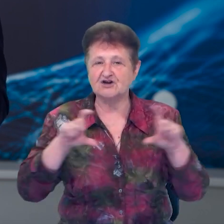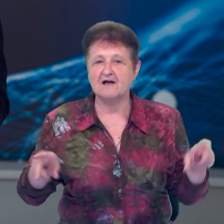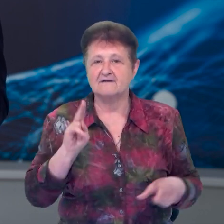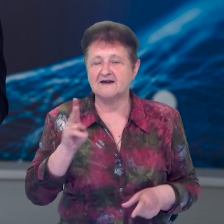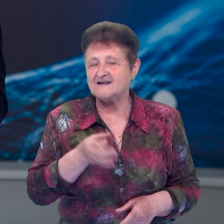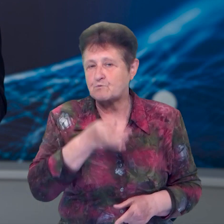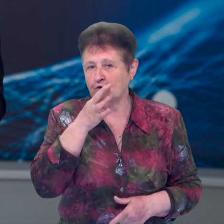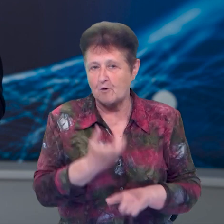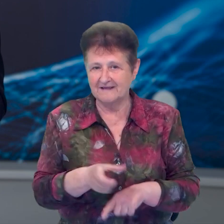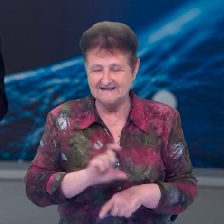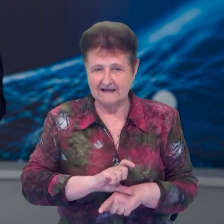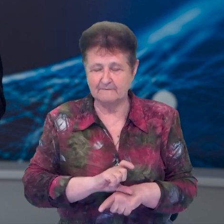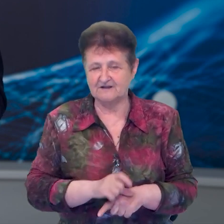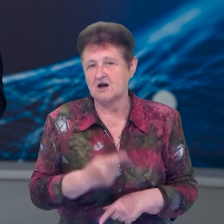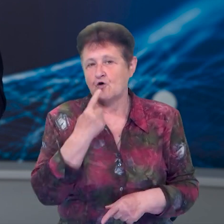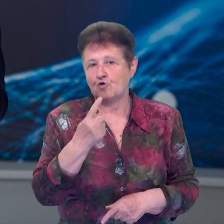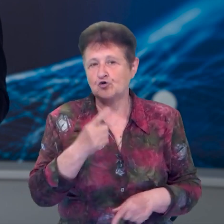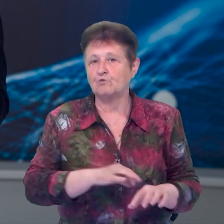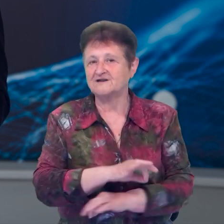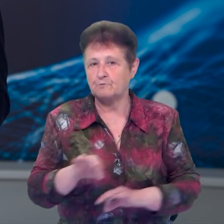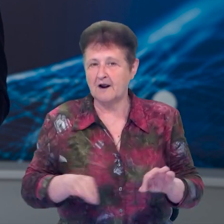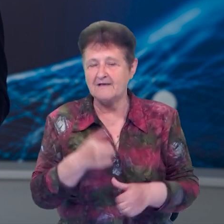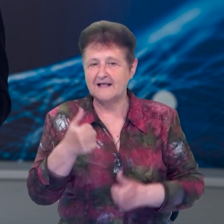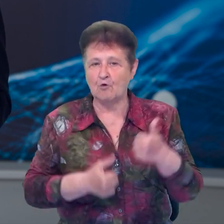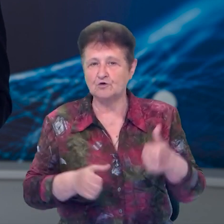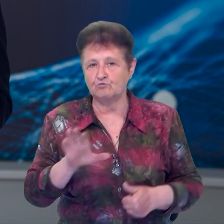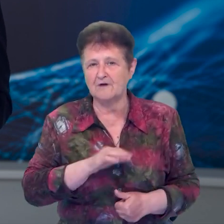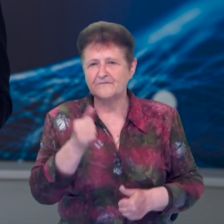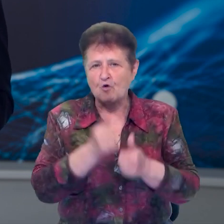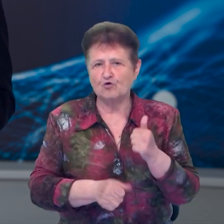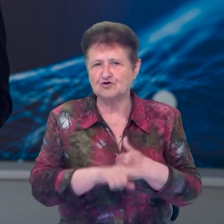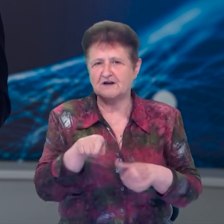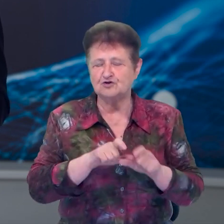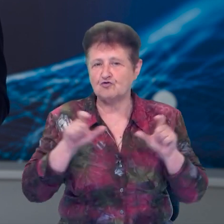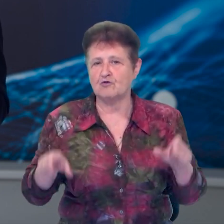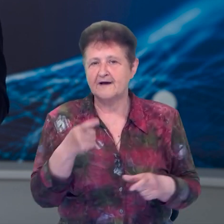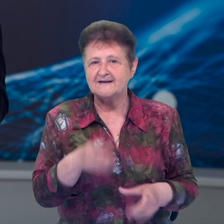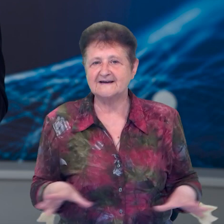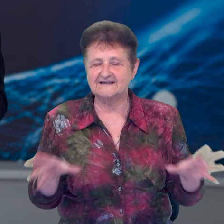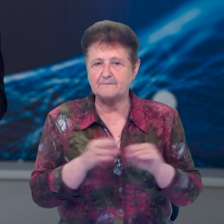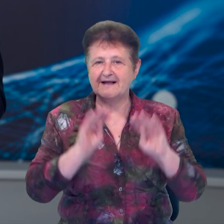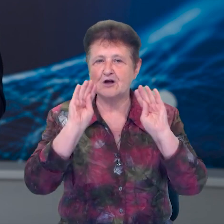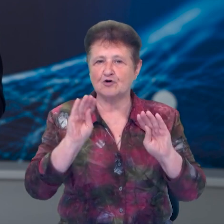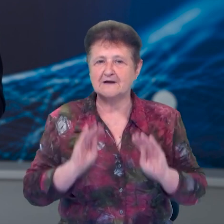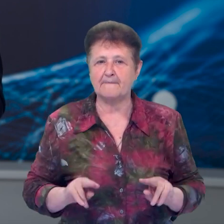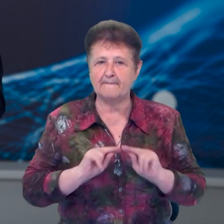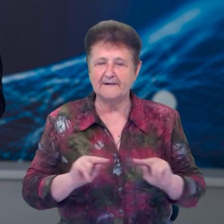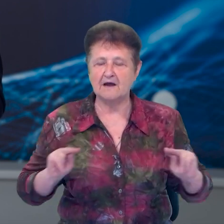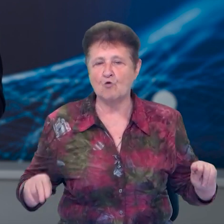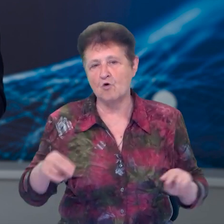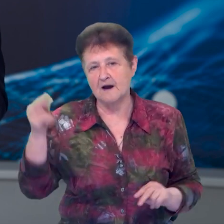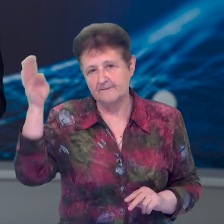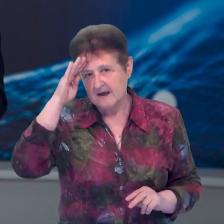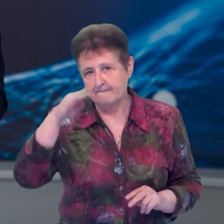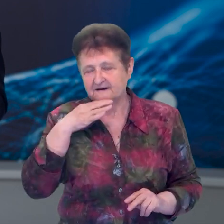які йому сподобались найбільше. По одному із проєктів на конкурс представила кожна зі шкіл. Їх спільно розробляли педагоги, батьки та